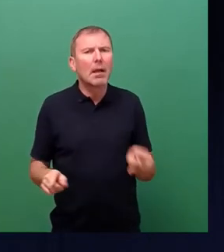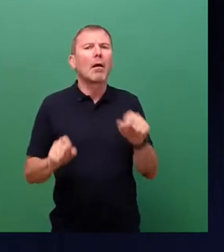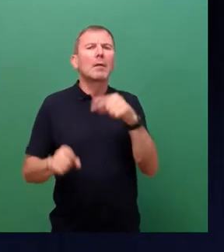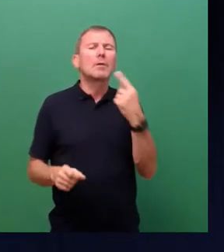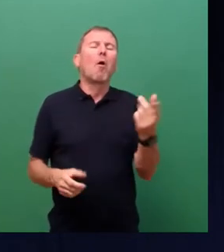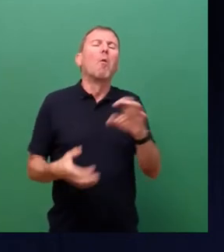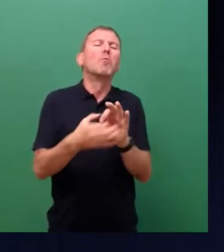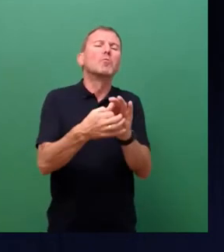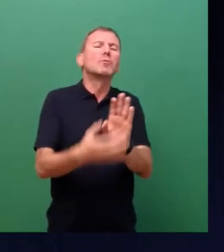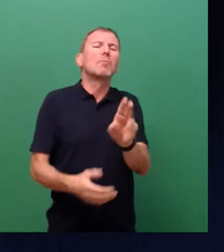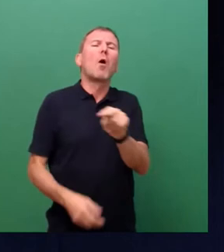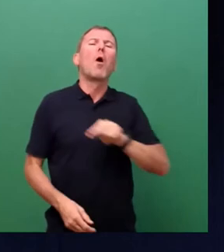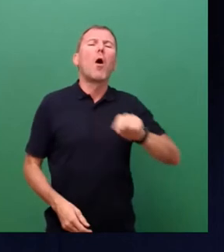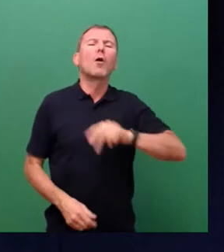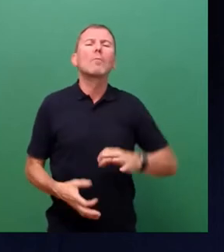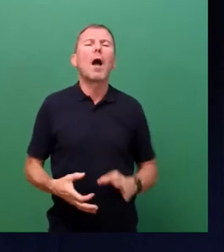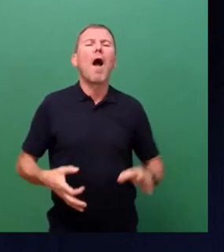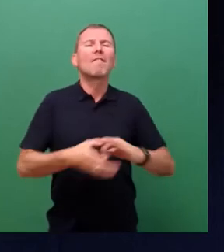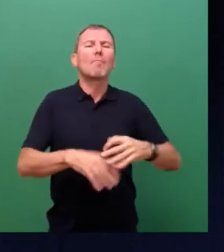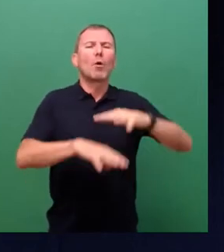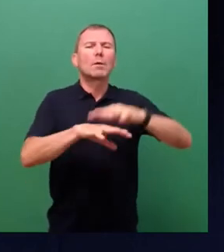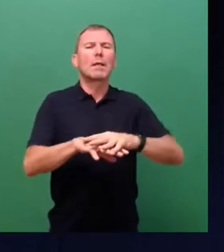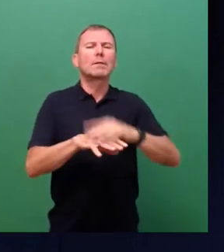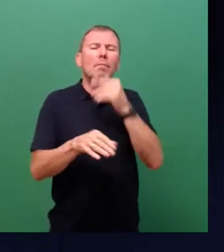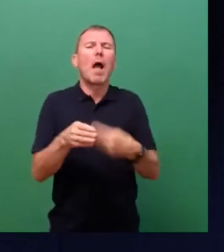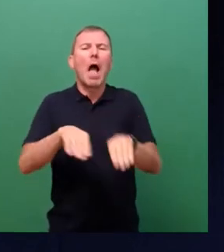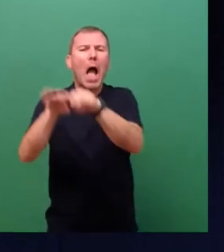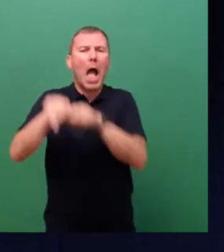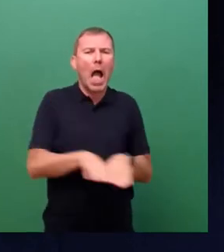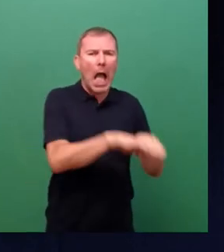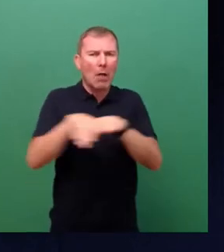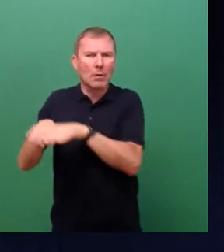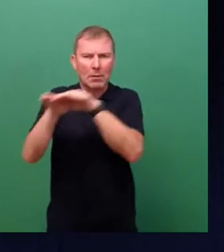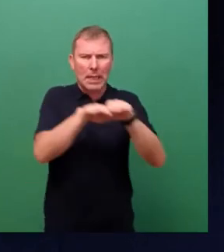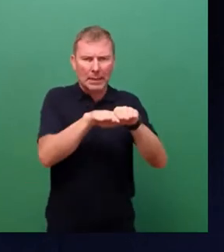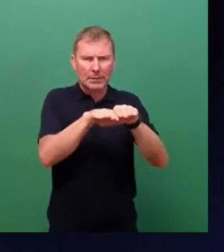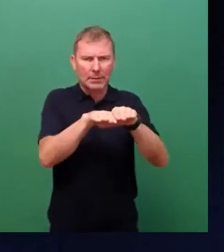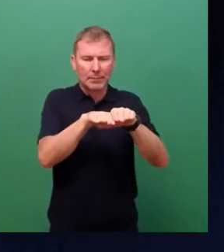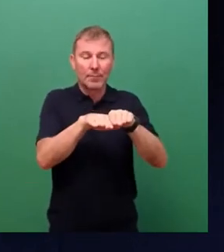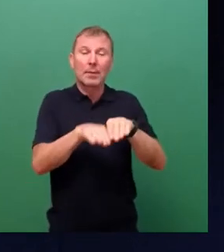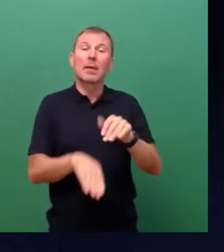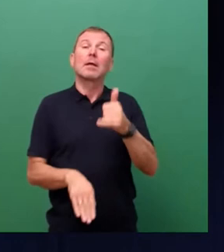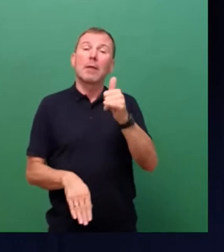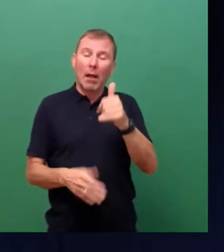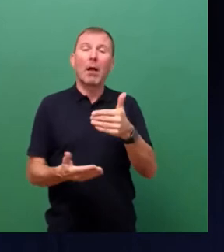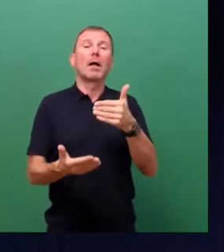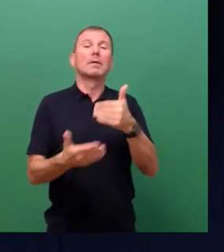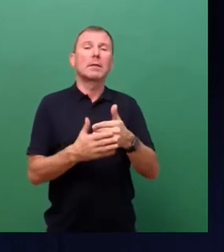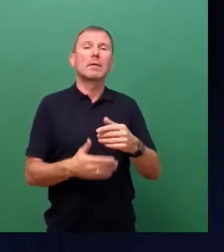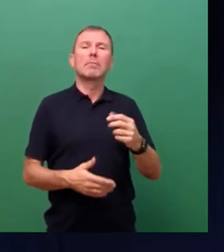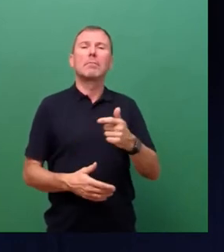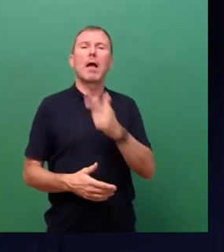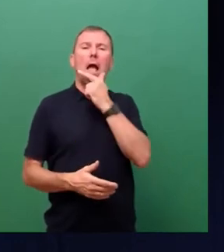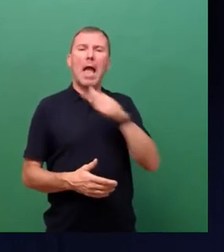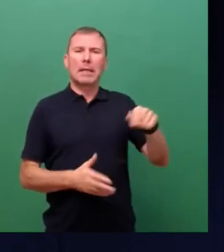zusammen, dass das europäische Verbundnetz vieles abfedert und die erneuerbare Erzeugung quasi ausmittelt. Deshalb habe ich mal das Vereinigte Königreich aufgetragen